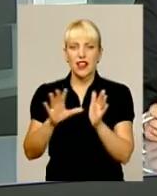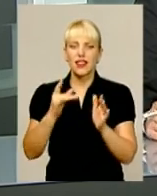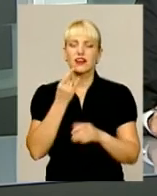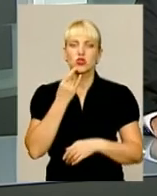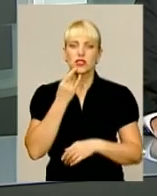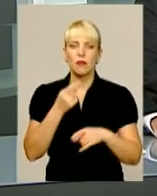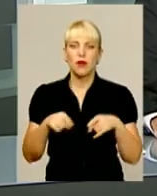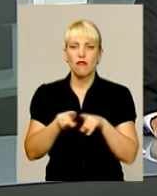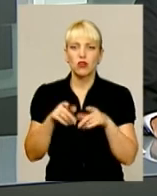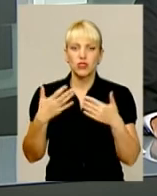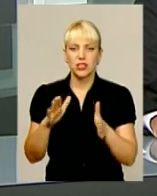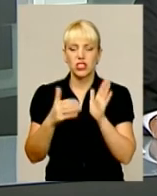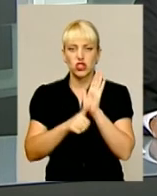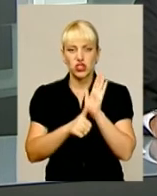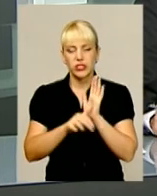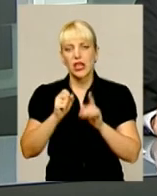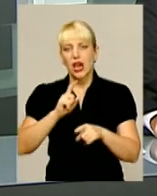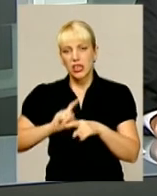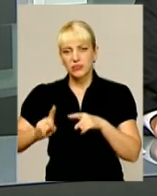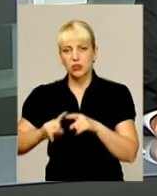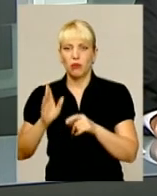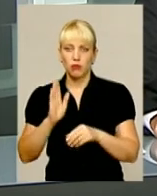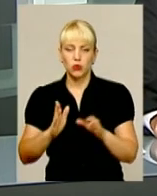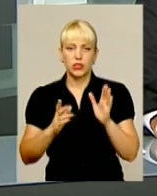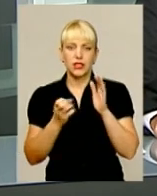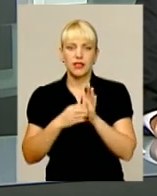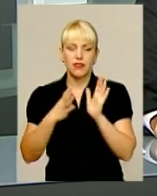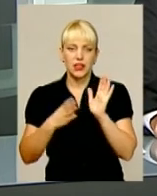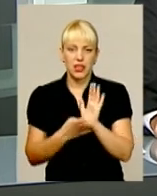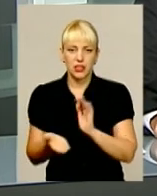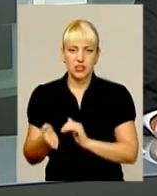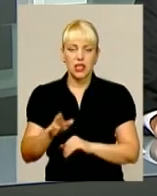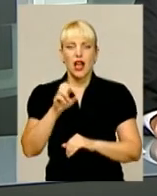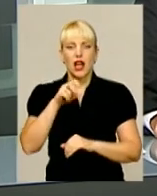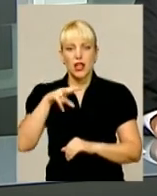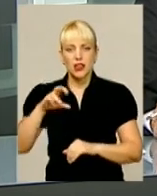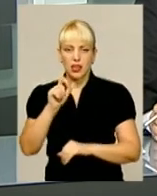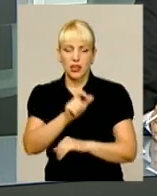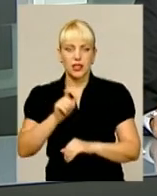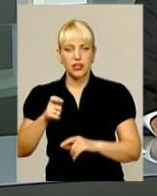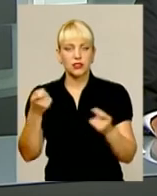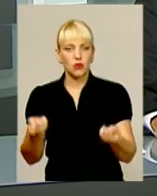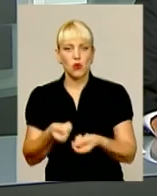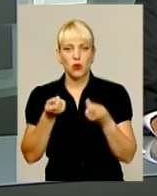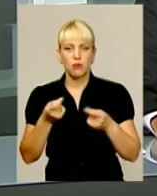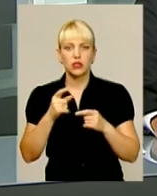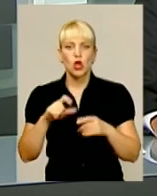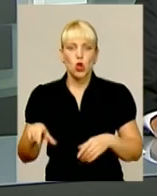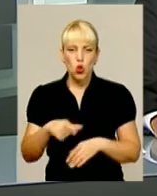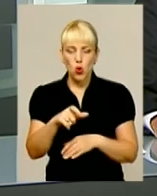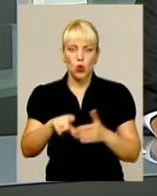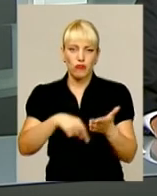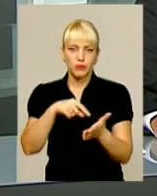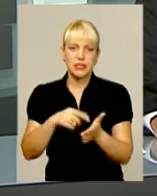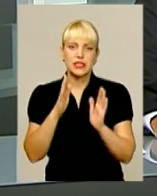Зараз їх є вже шість, а найближчим часом з'явиться ще дев'ятнадцять. Але клієнтів у них обмаль. Дорогами міста їздить